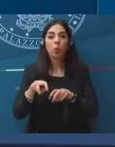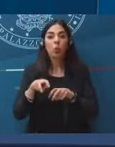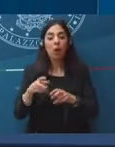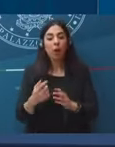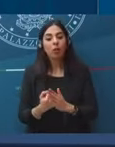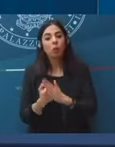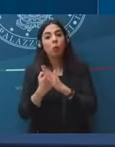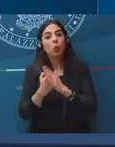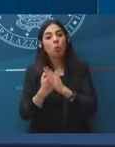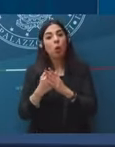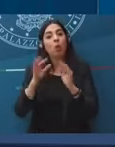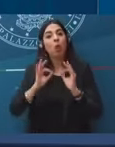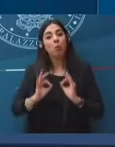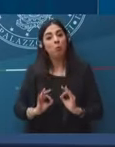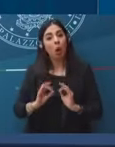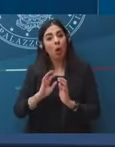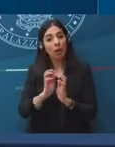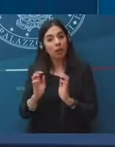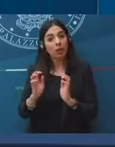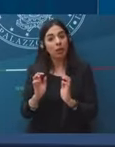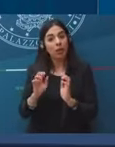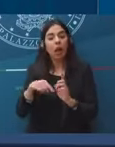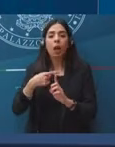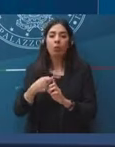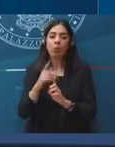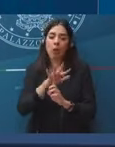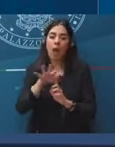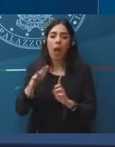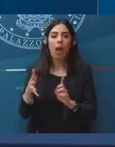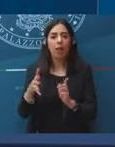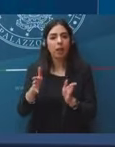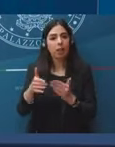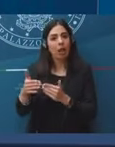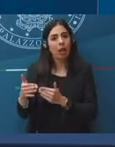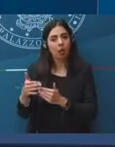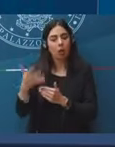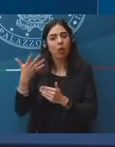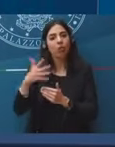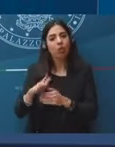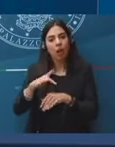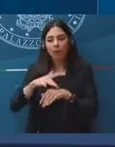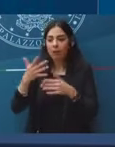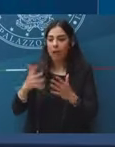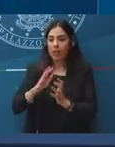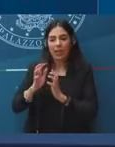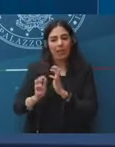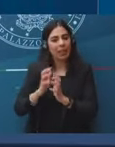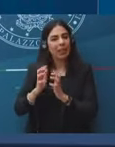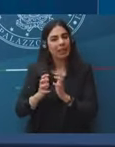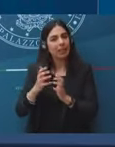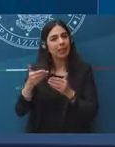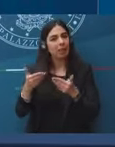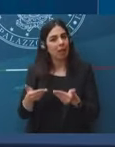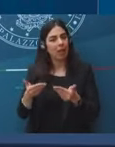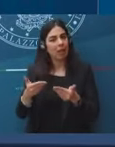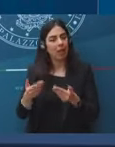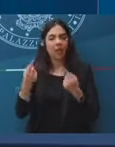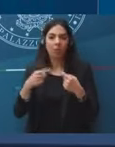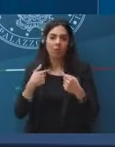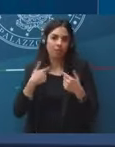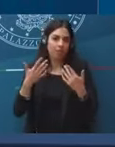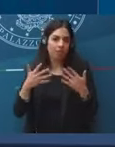polizia e per una serie di settori che hanno avuto crisi particolari. Con questo mi fermerei.